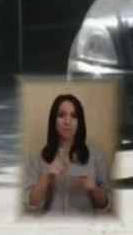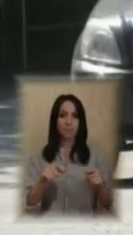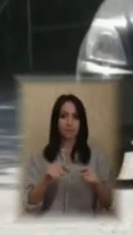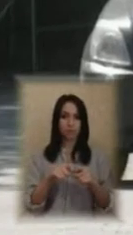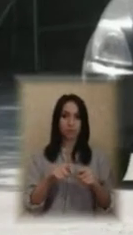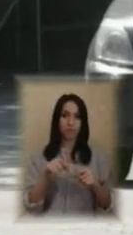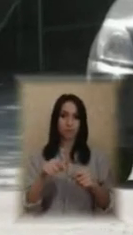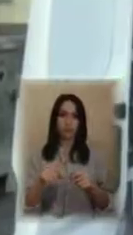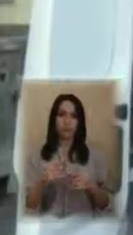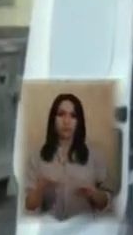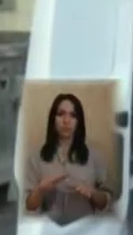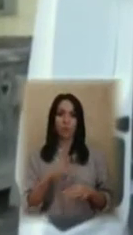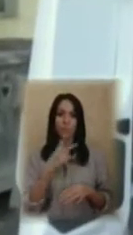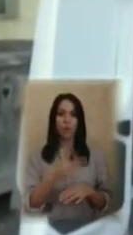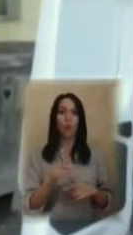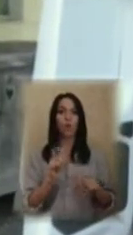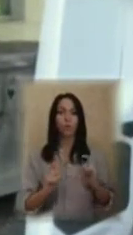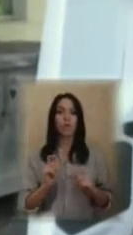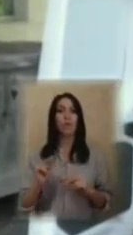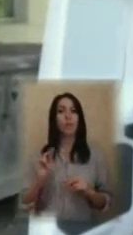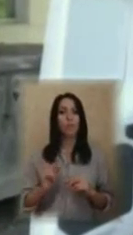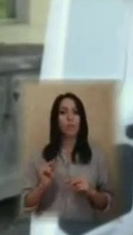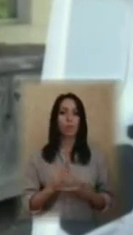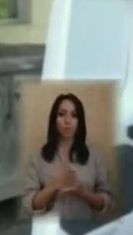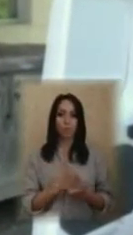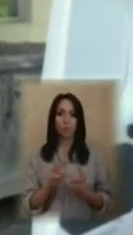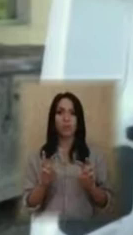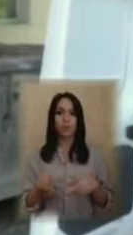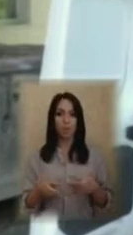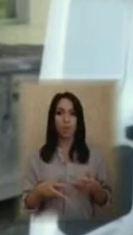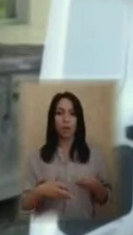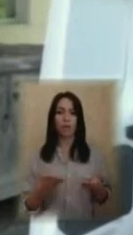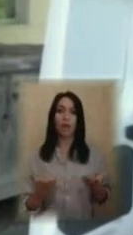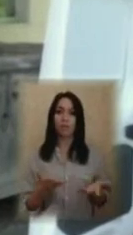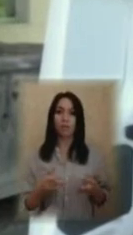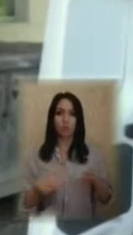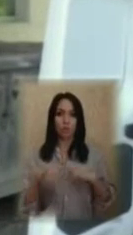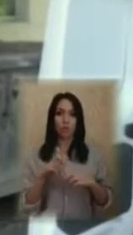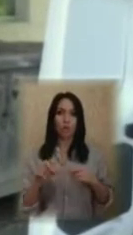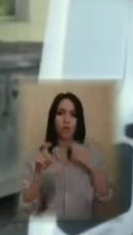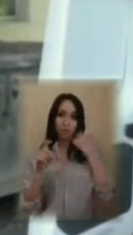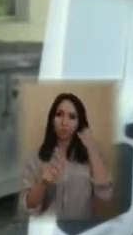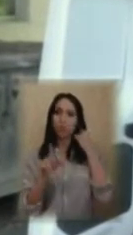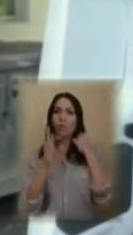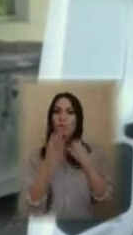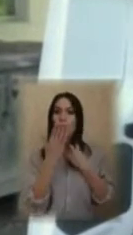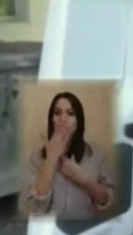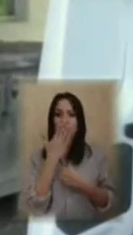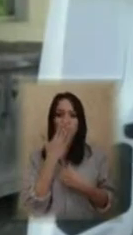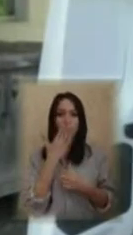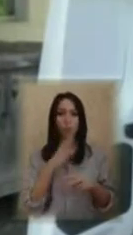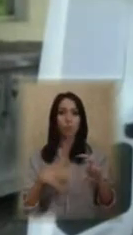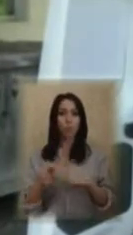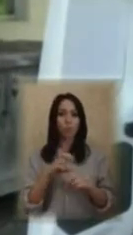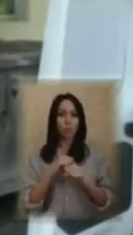Показали курсантам роботу сурбових собак, які шукають людини по запаховим речам. Пошук вибухівки